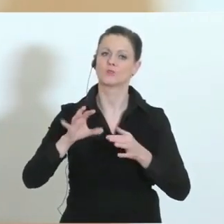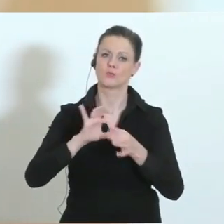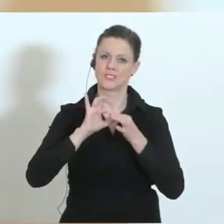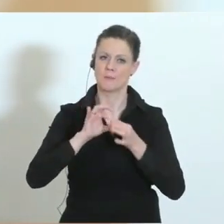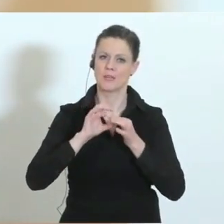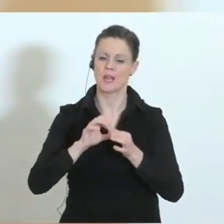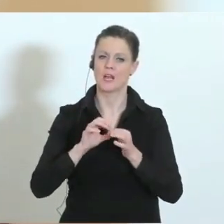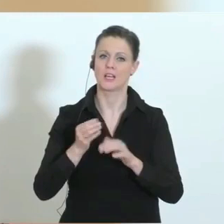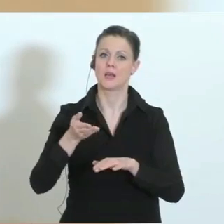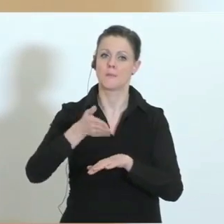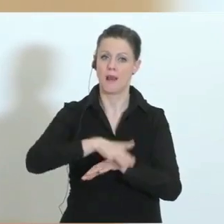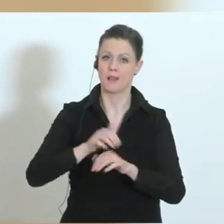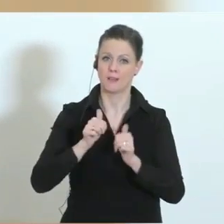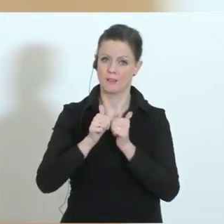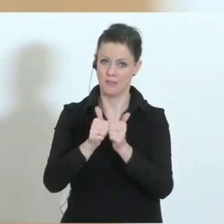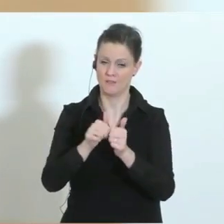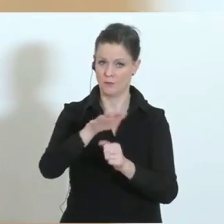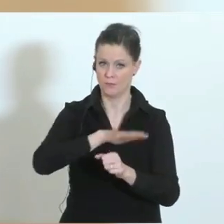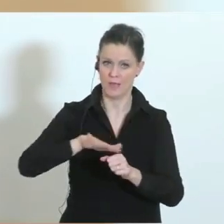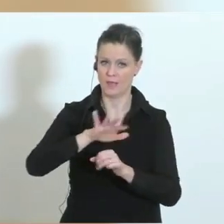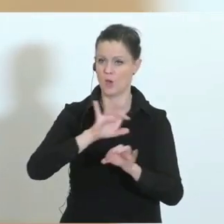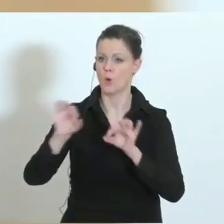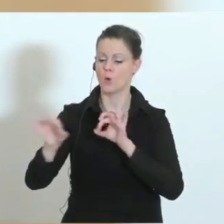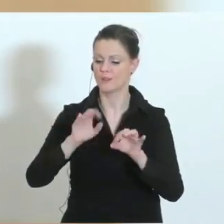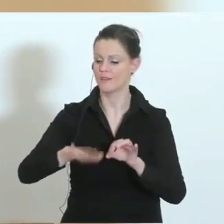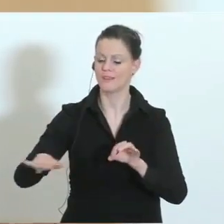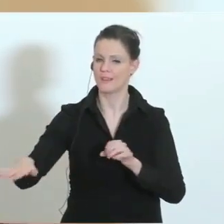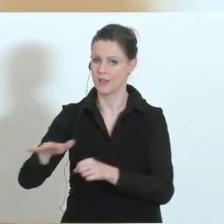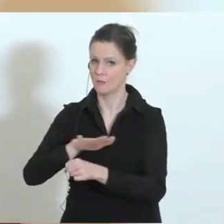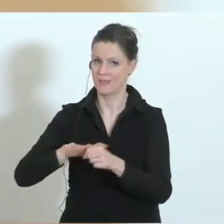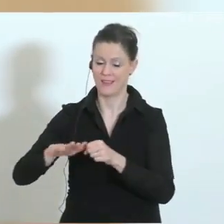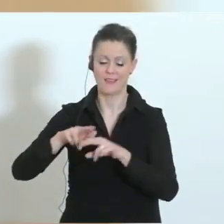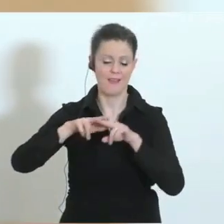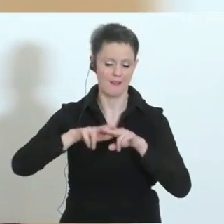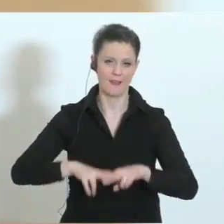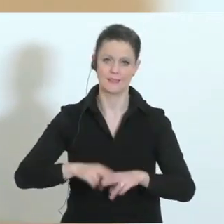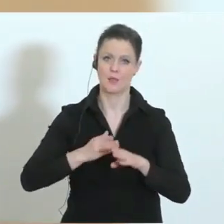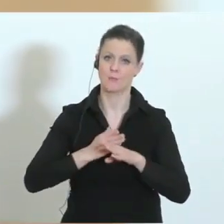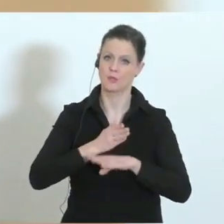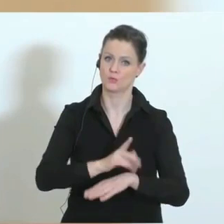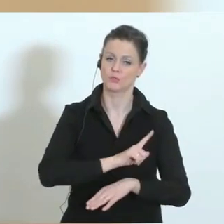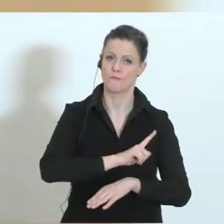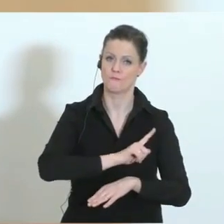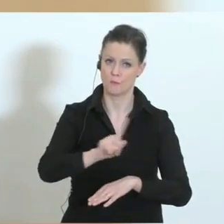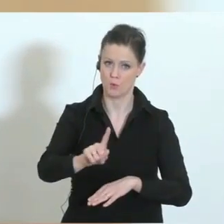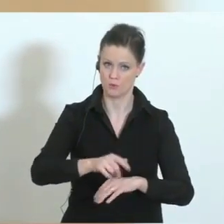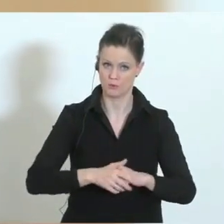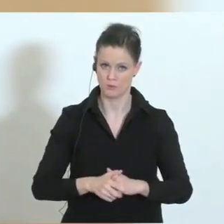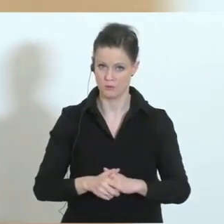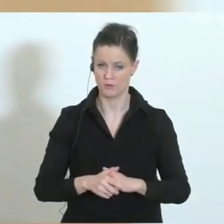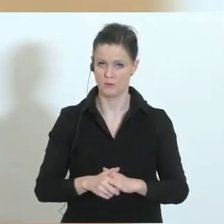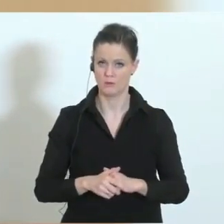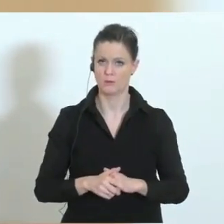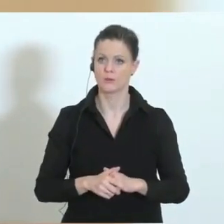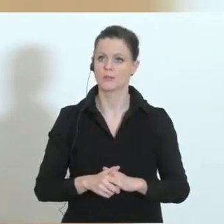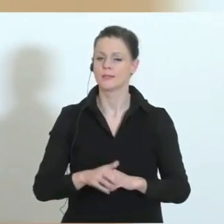geht und um den Kinderbereich geht. Alles andere hat Besuchsverbot, damit wir uns möglichst wenig einschleppen in die